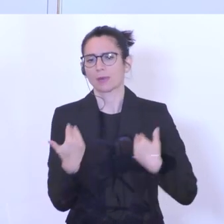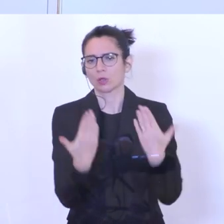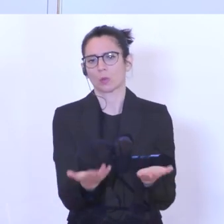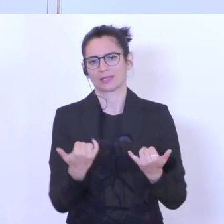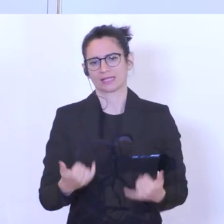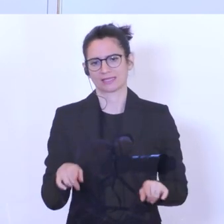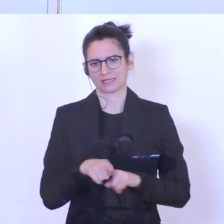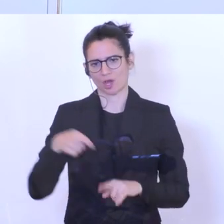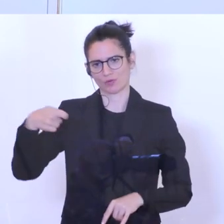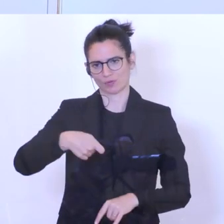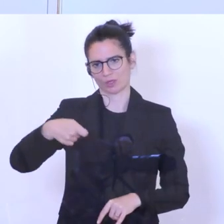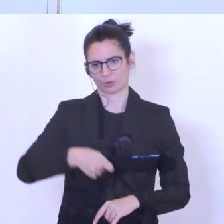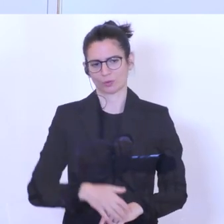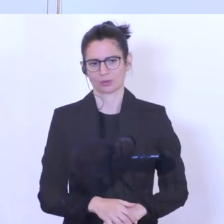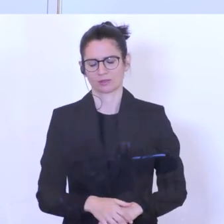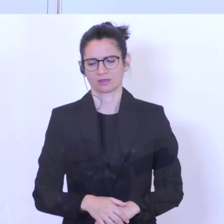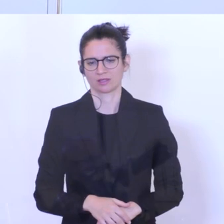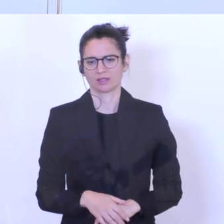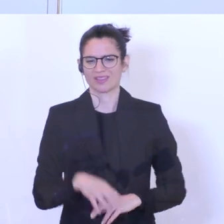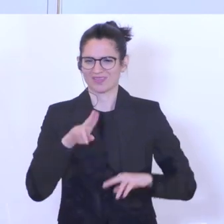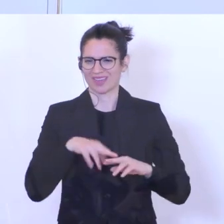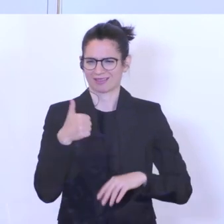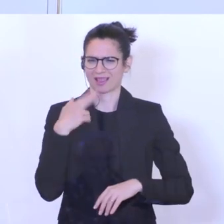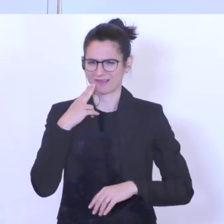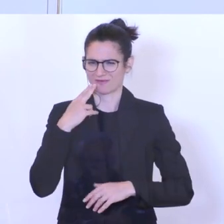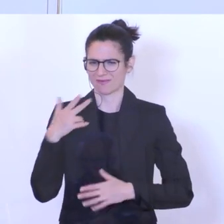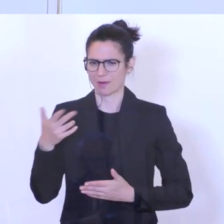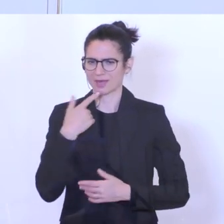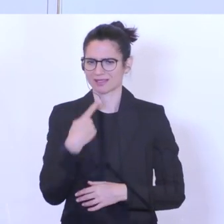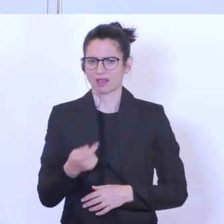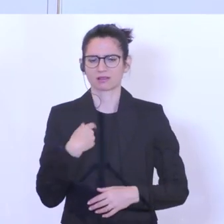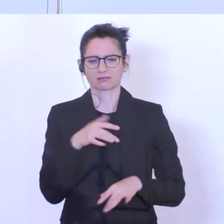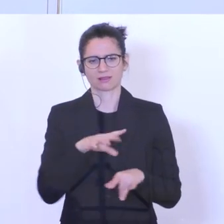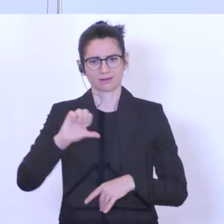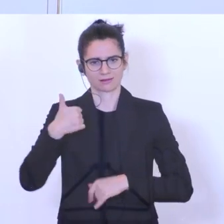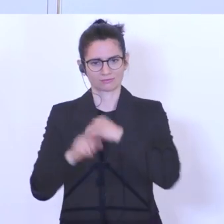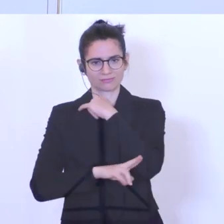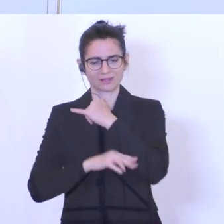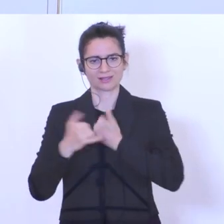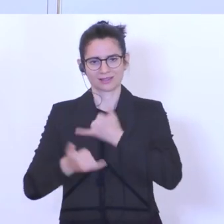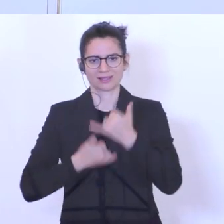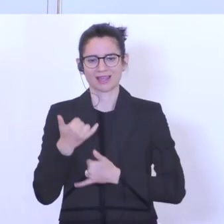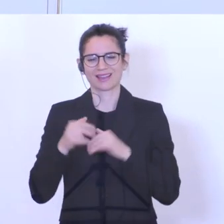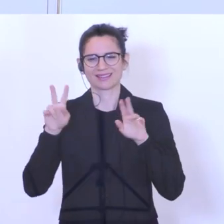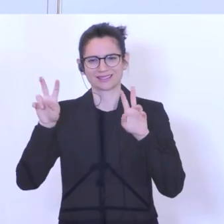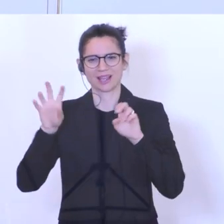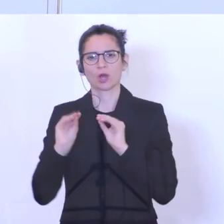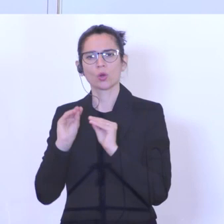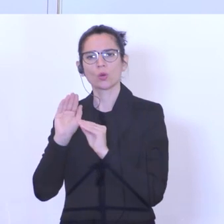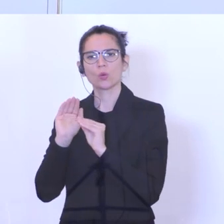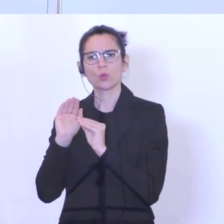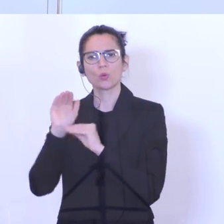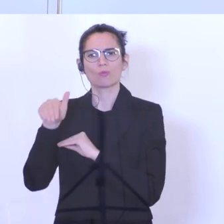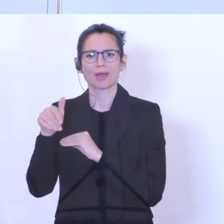natürlich auch dieses Geld. Wenn ein Unternehmen einen Lehrling im ersten Lehrjahr aus der überbetrieblichen Lehre